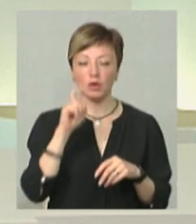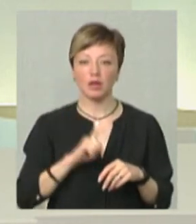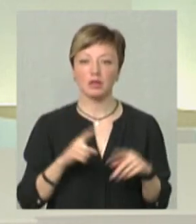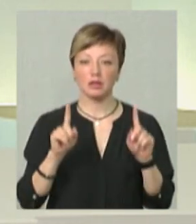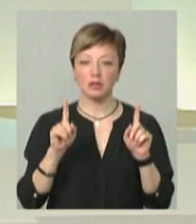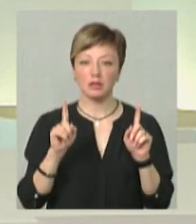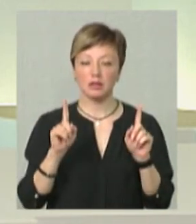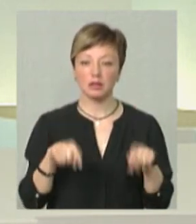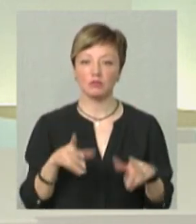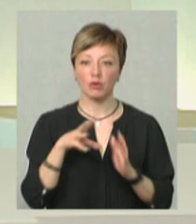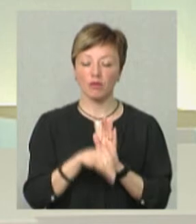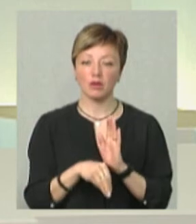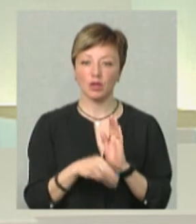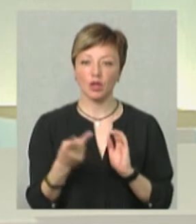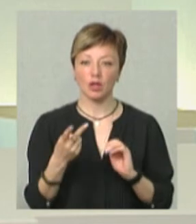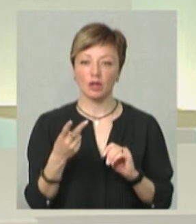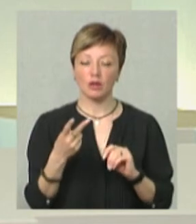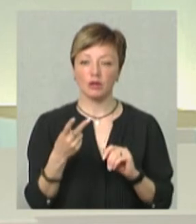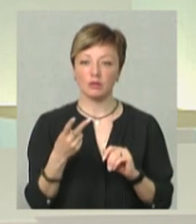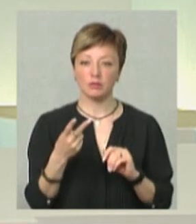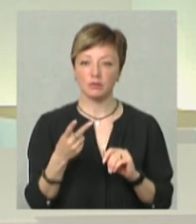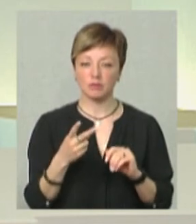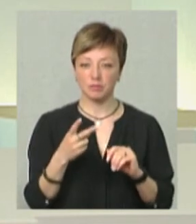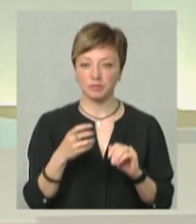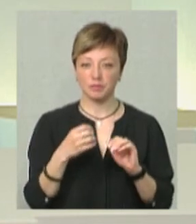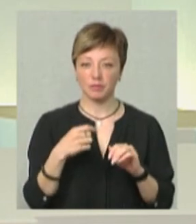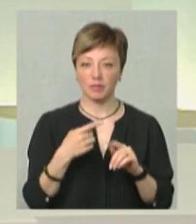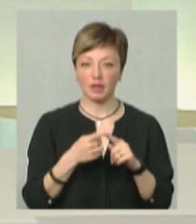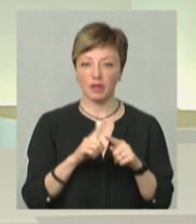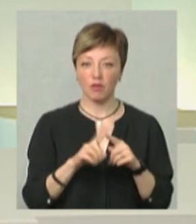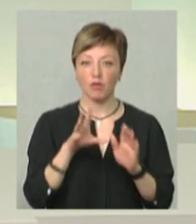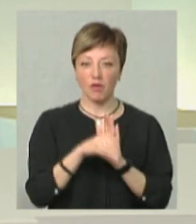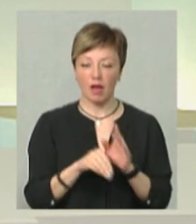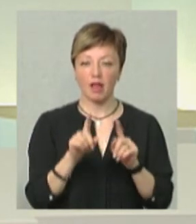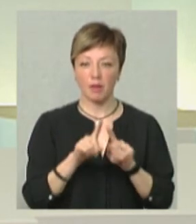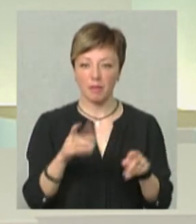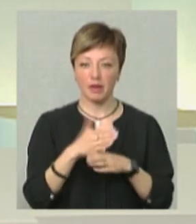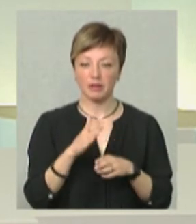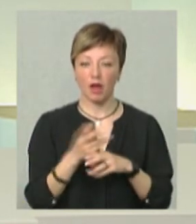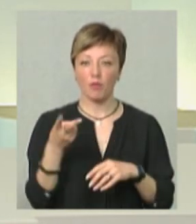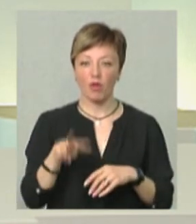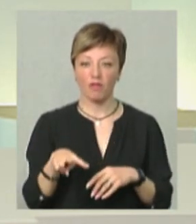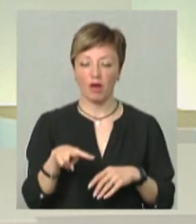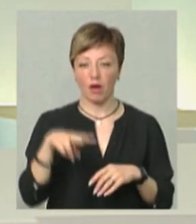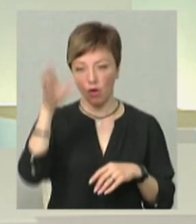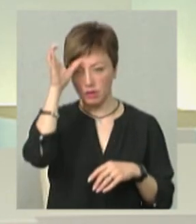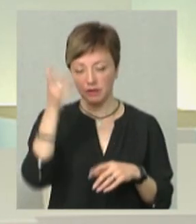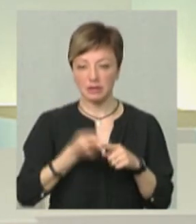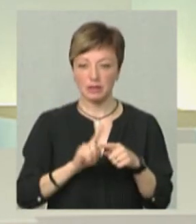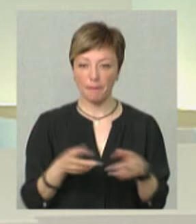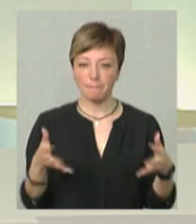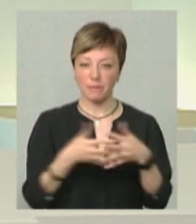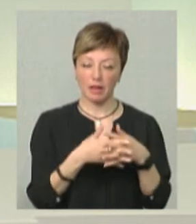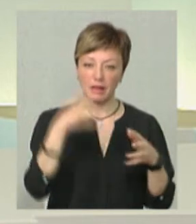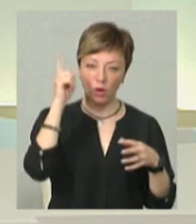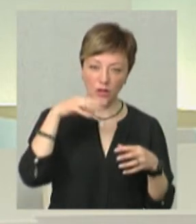впроваджується приблизно з 2019 року. І я, власне кажучи, працював в водоканалі над впровадженням елементів дуальної освіти. Дуальна освіта – це